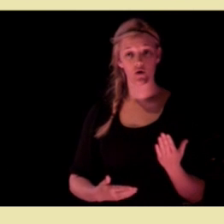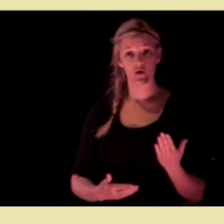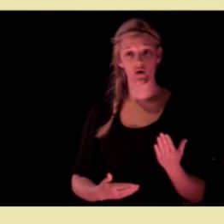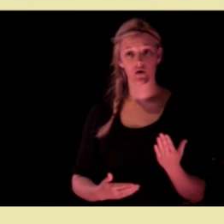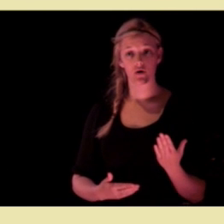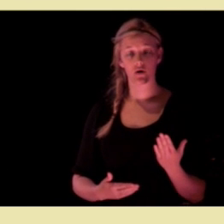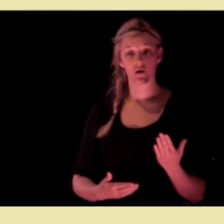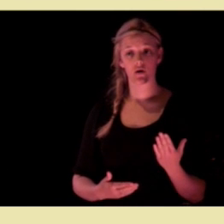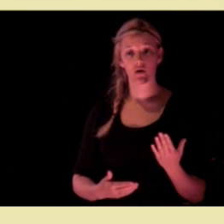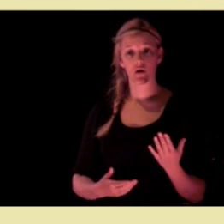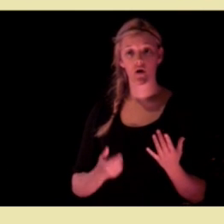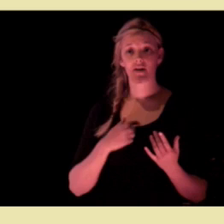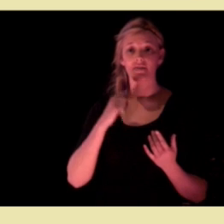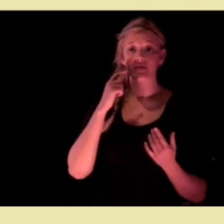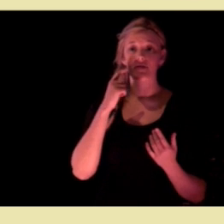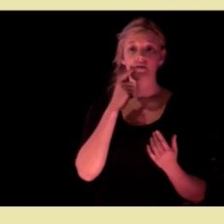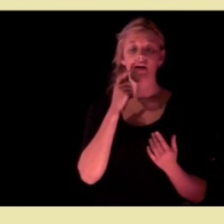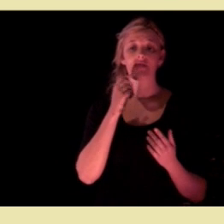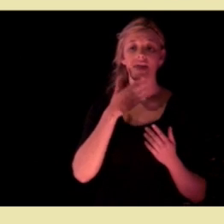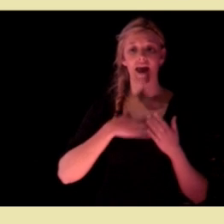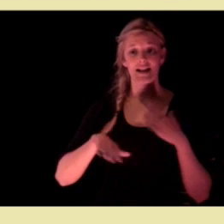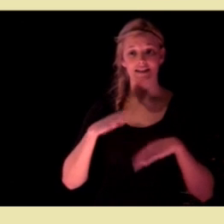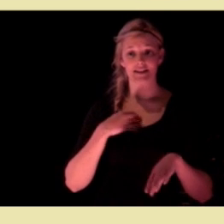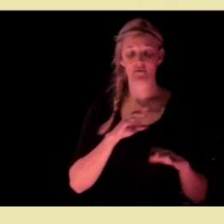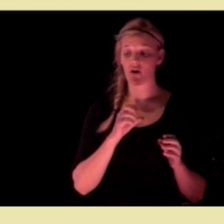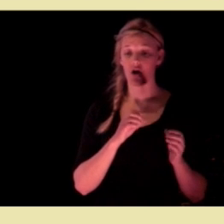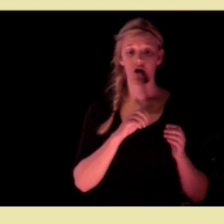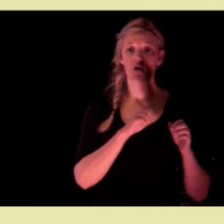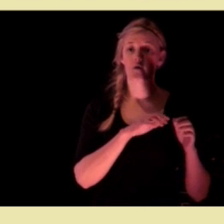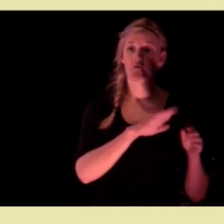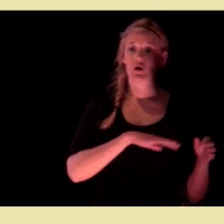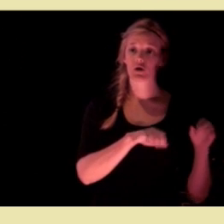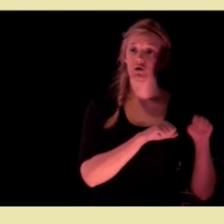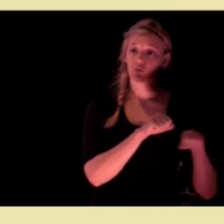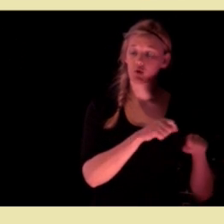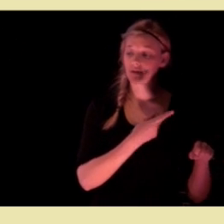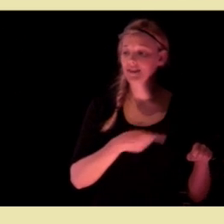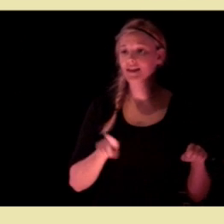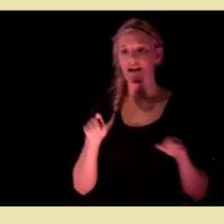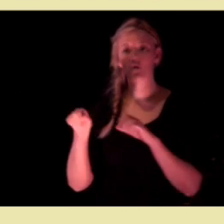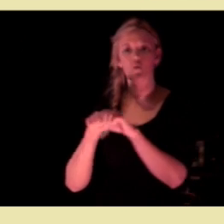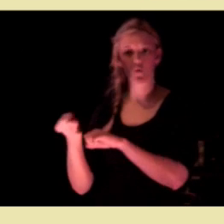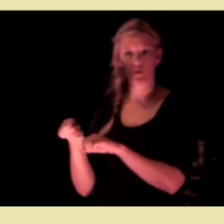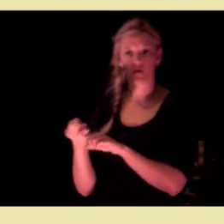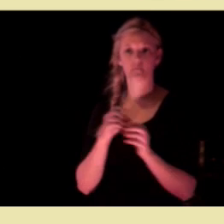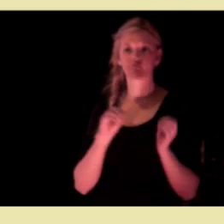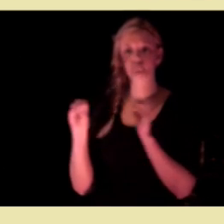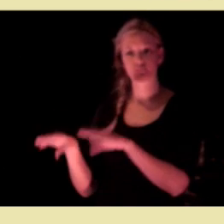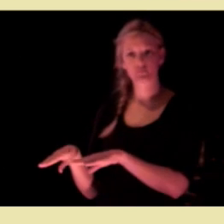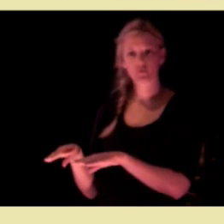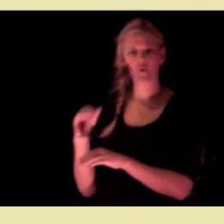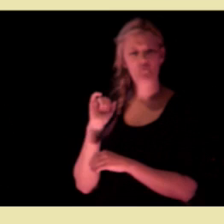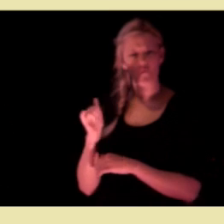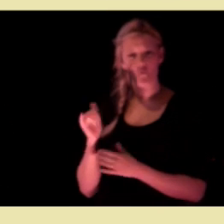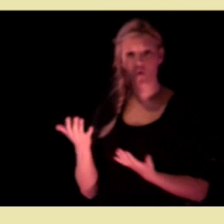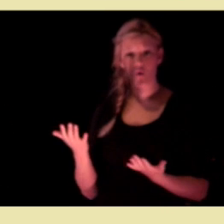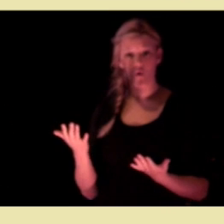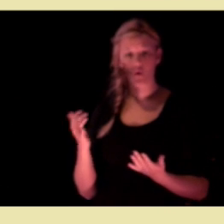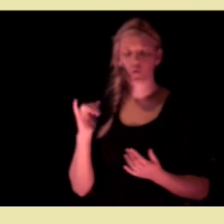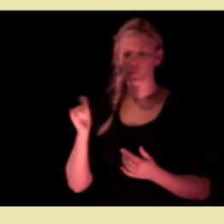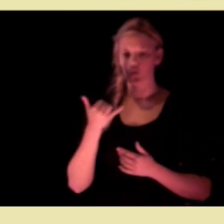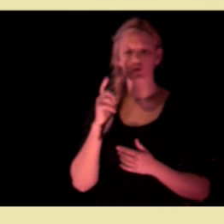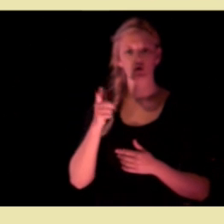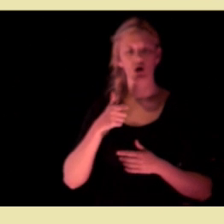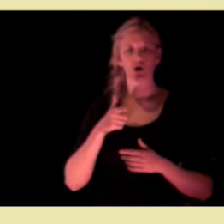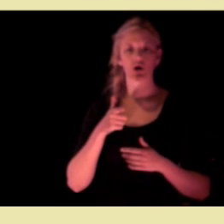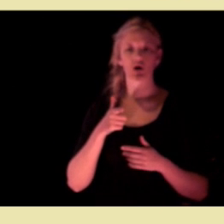annet å flytte tannhelse fra fylkeskommunen og til kommunen. Og hvorfor gjør vi det? Jo,